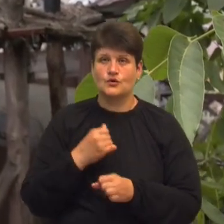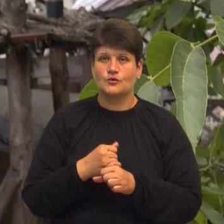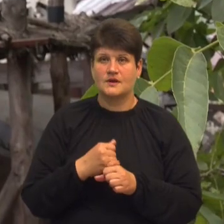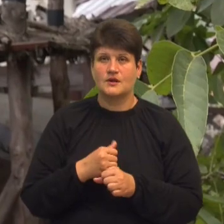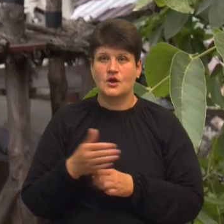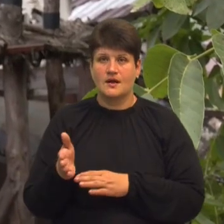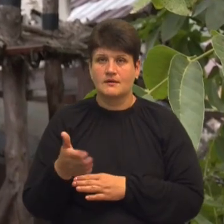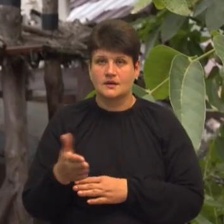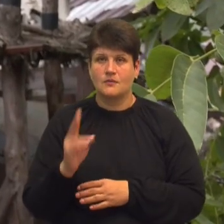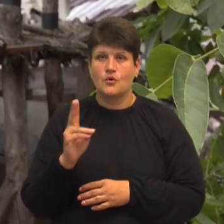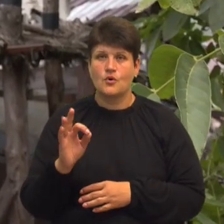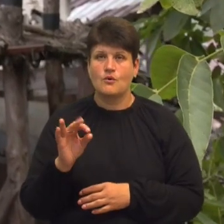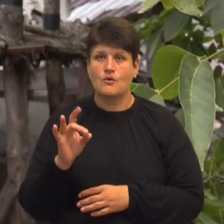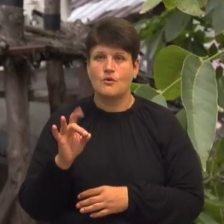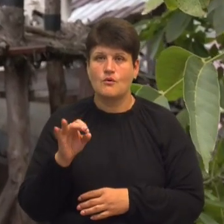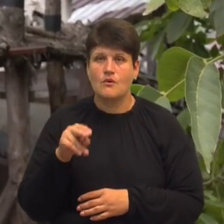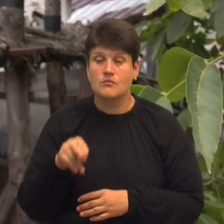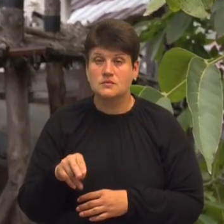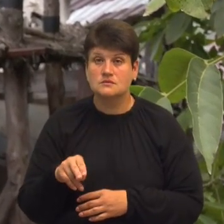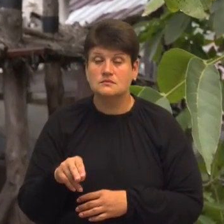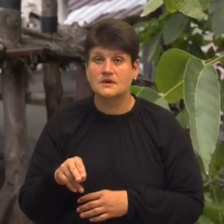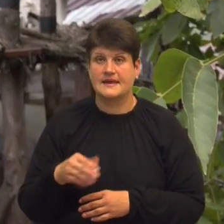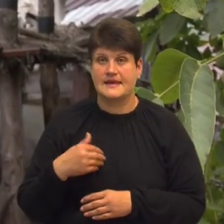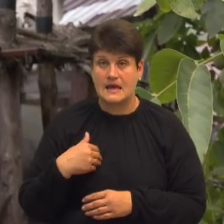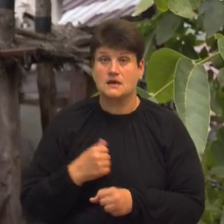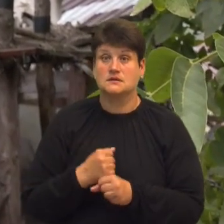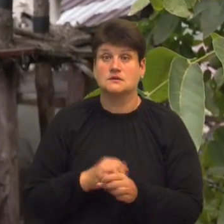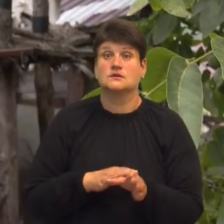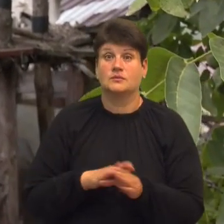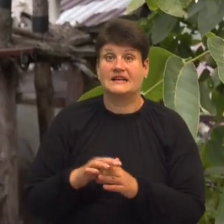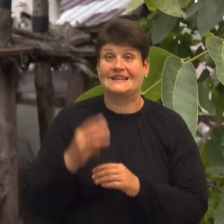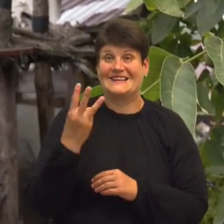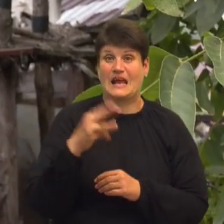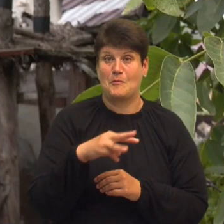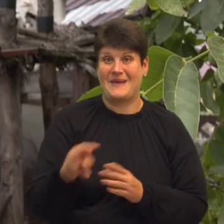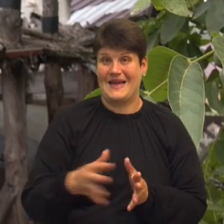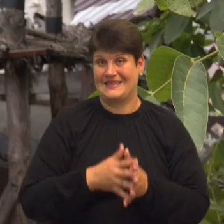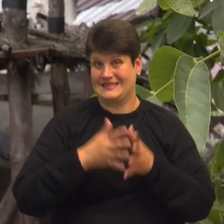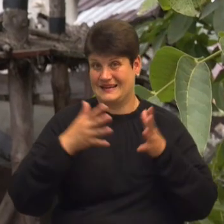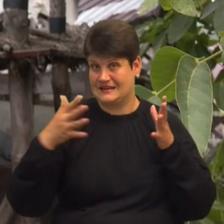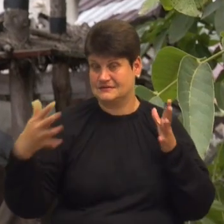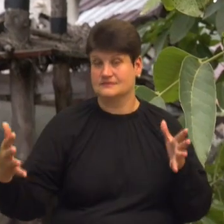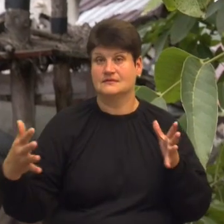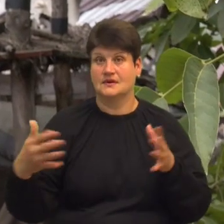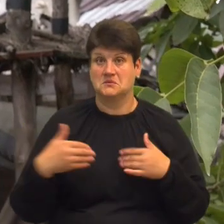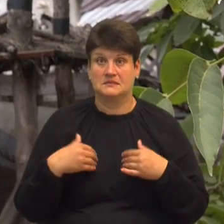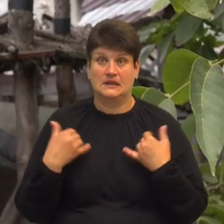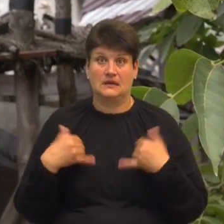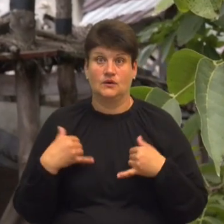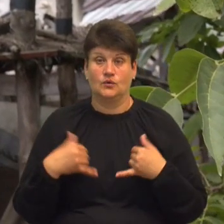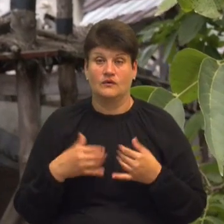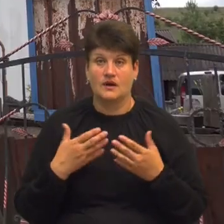рибу. Я не змію. І я зробив на три метри велику, також віддіували, щаску зробив.